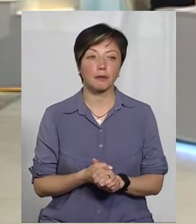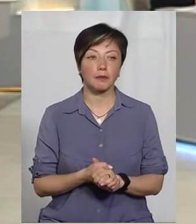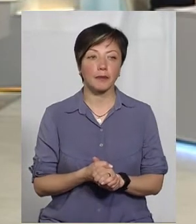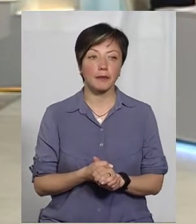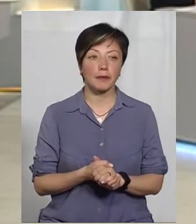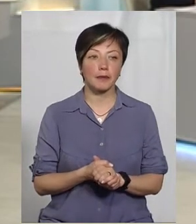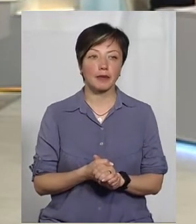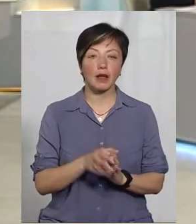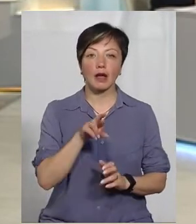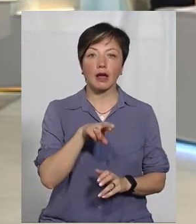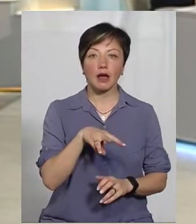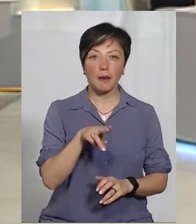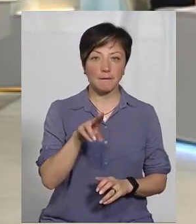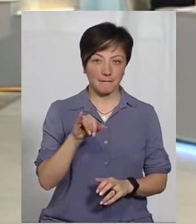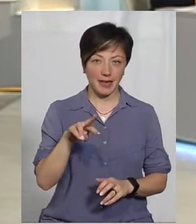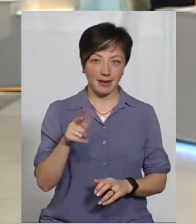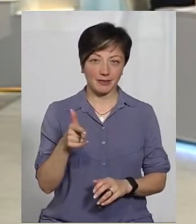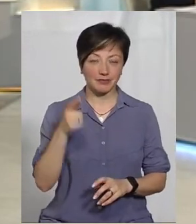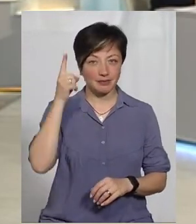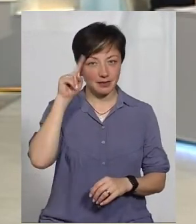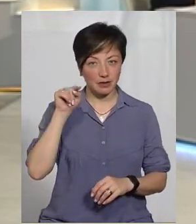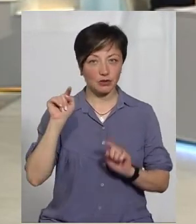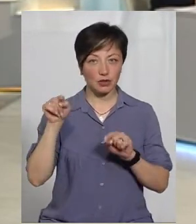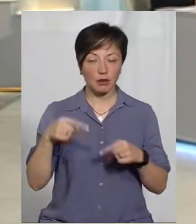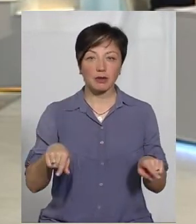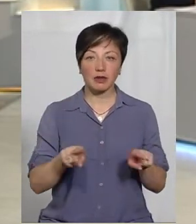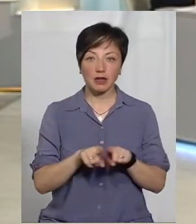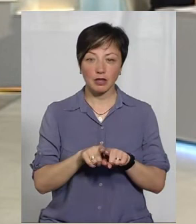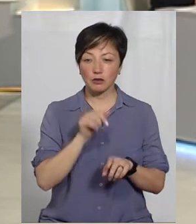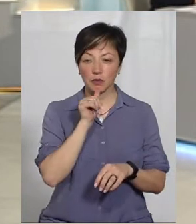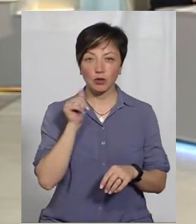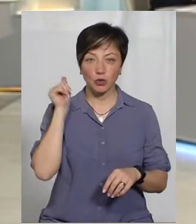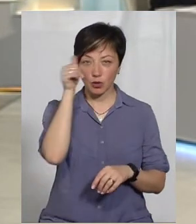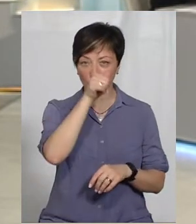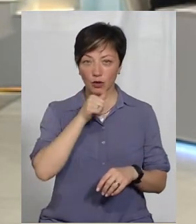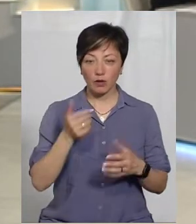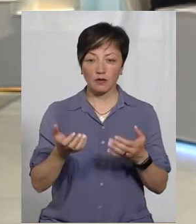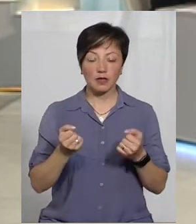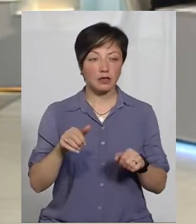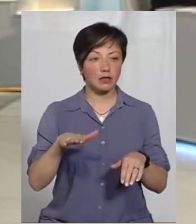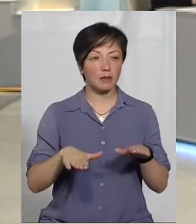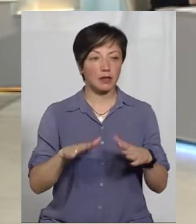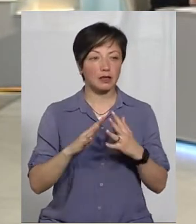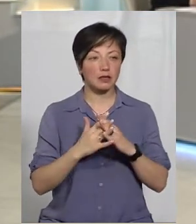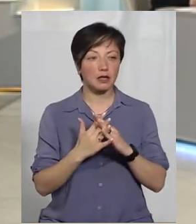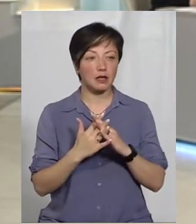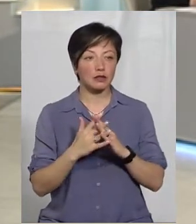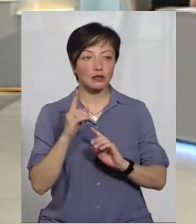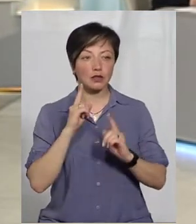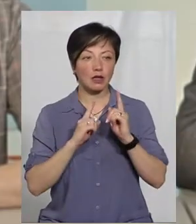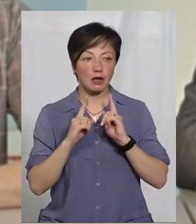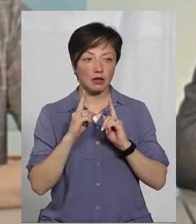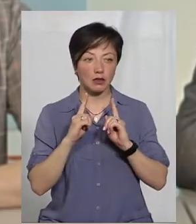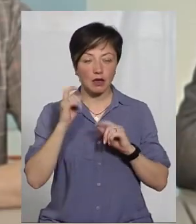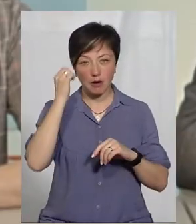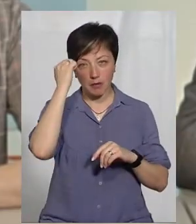Ти процедурою, Так. Знаєте, що там теж минулого року взята на баланс селищною радою